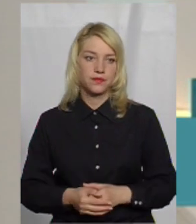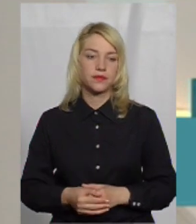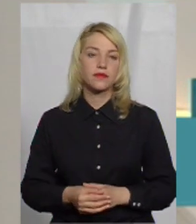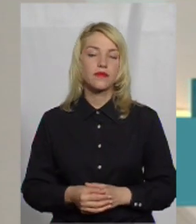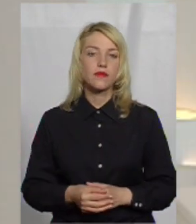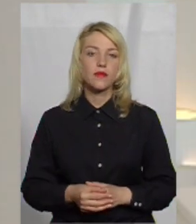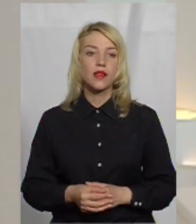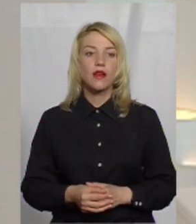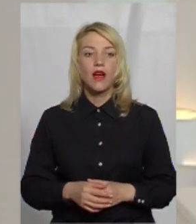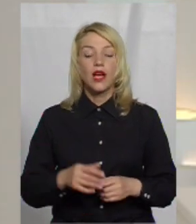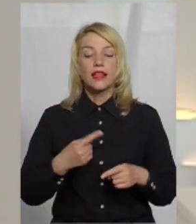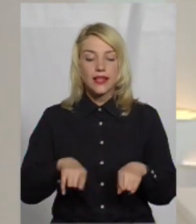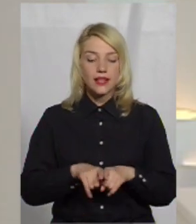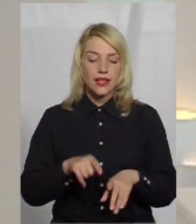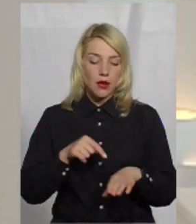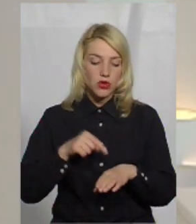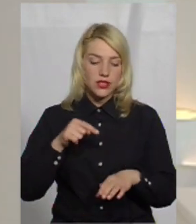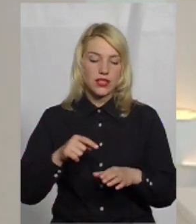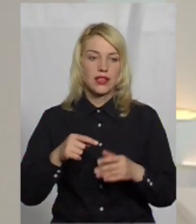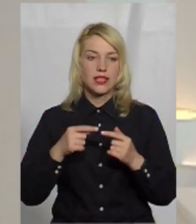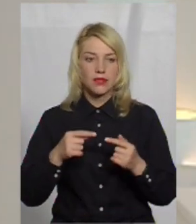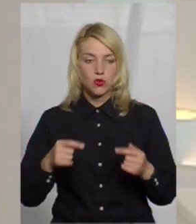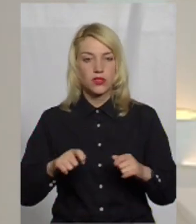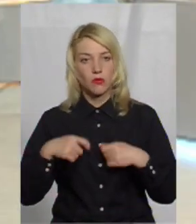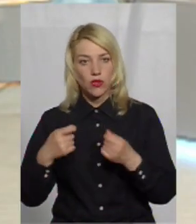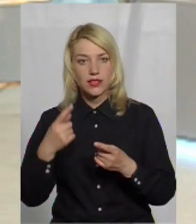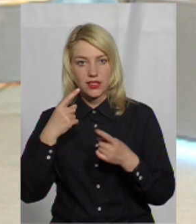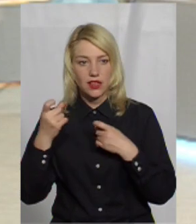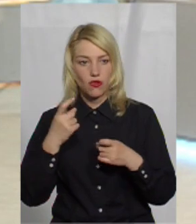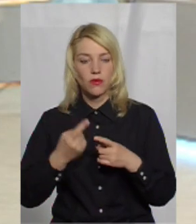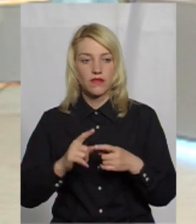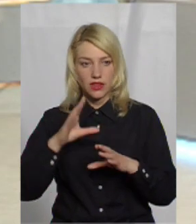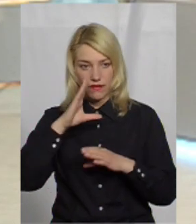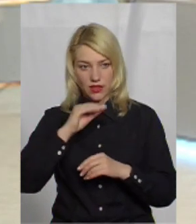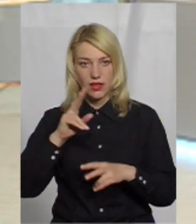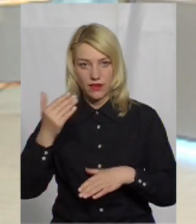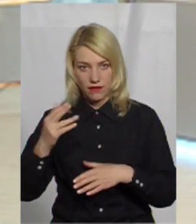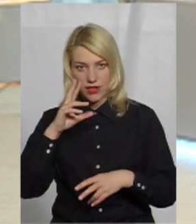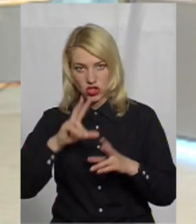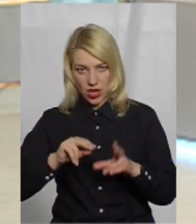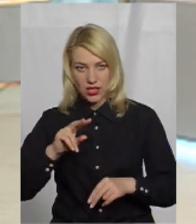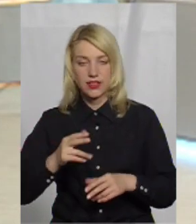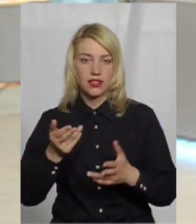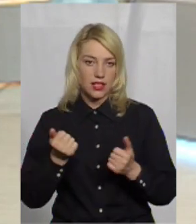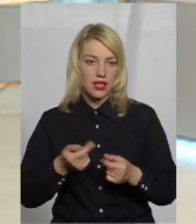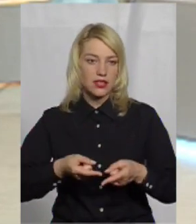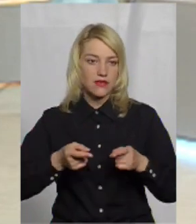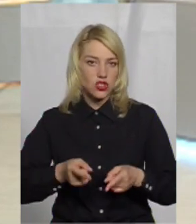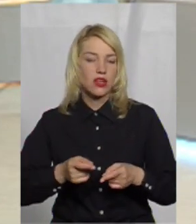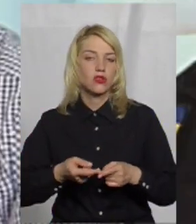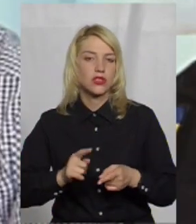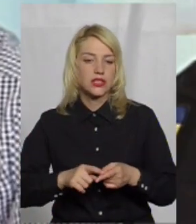емоційний спосіб донесення інформації, він ефективний, ви вважаєте? Звичайно,